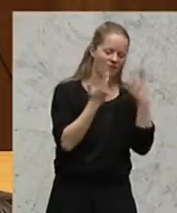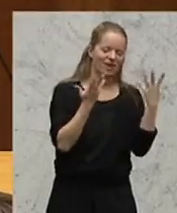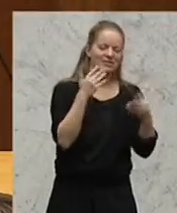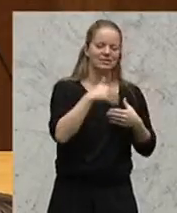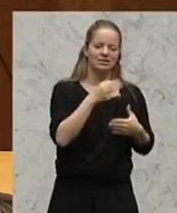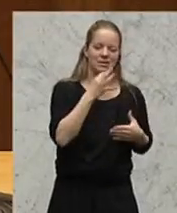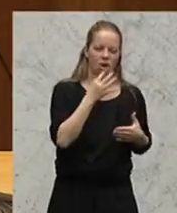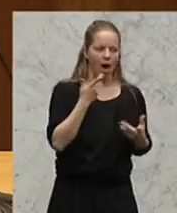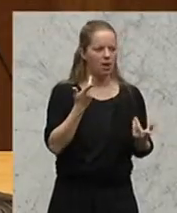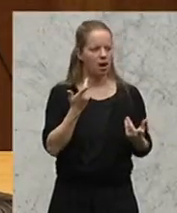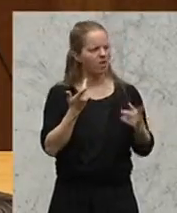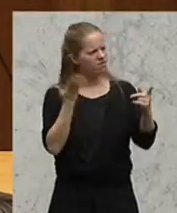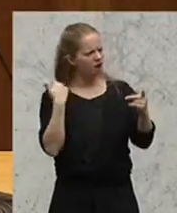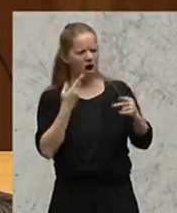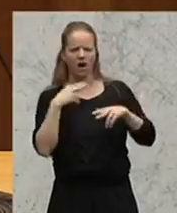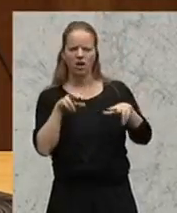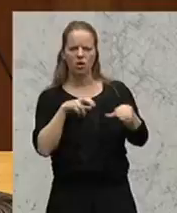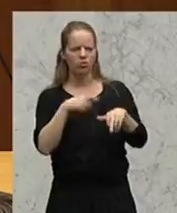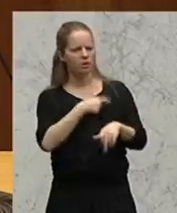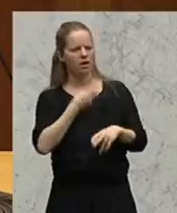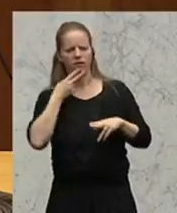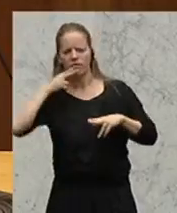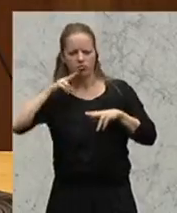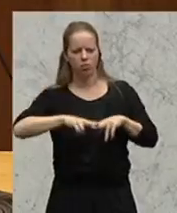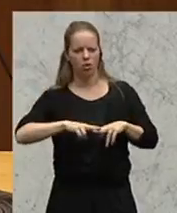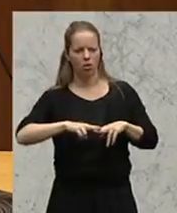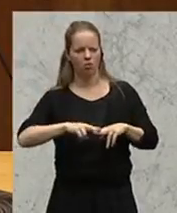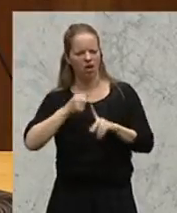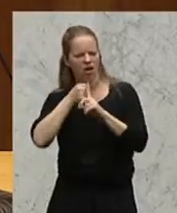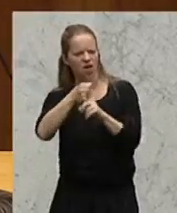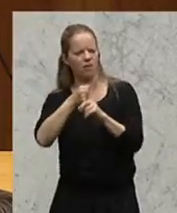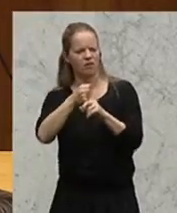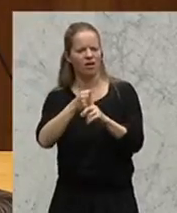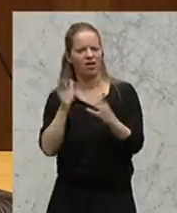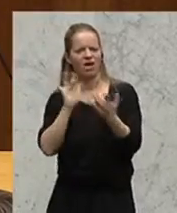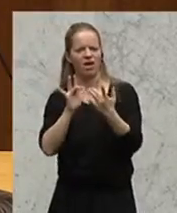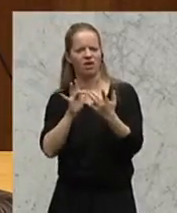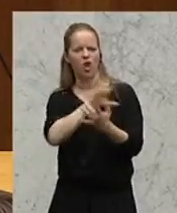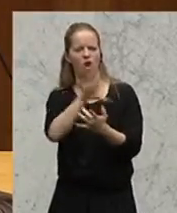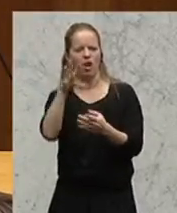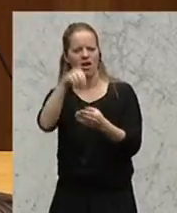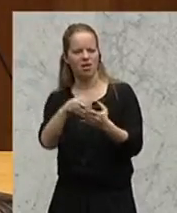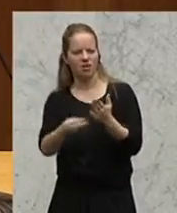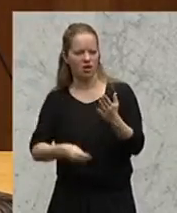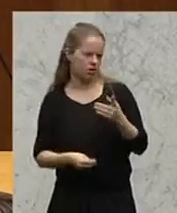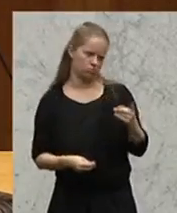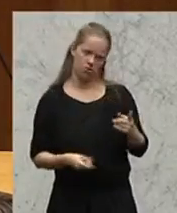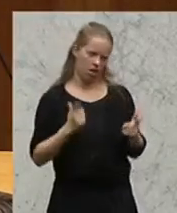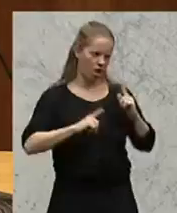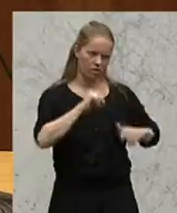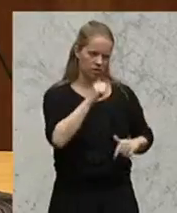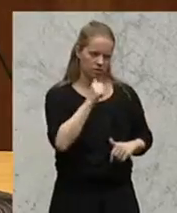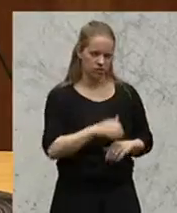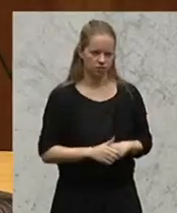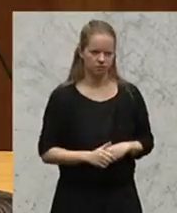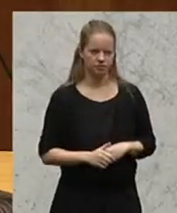nämlich der versprochene, auch von den Regierungsparteien, offensiver Kampf gegen All-In-Verträge ist auch das leider nicht. Meine Damen